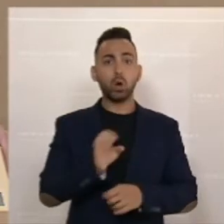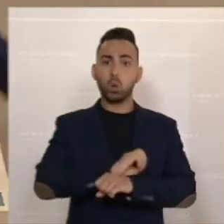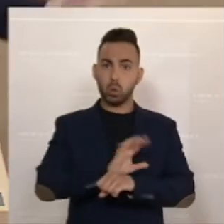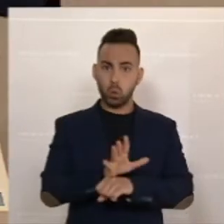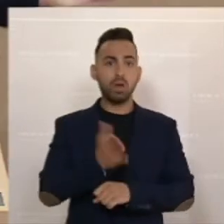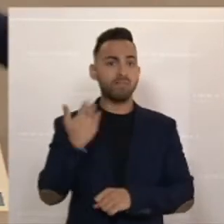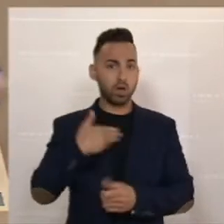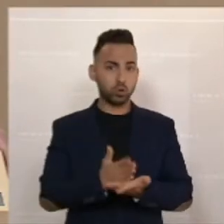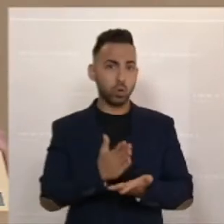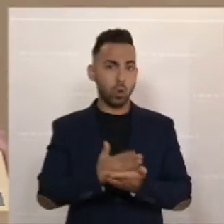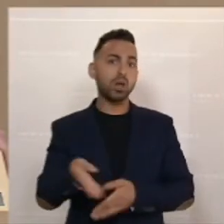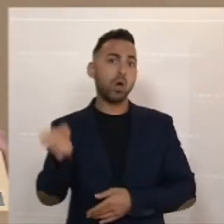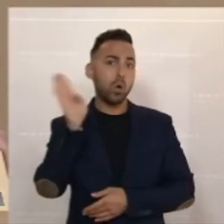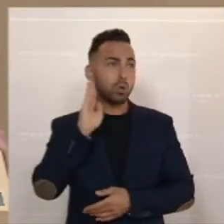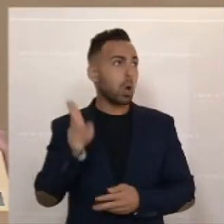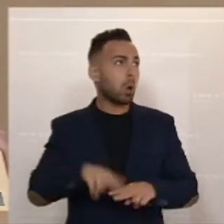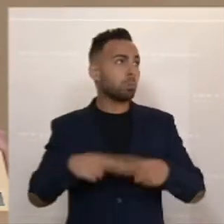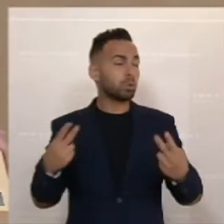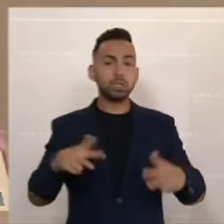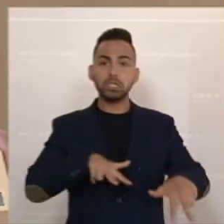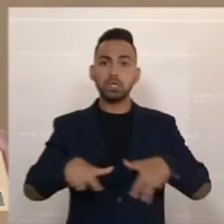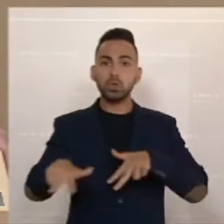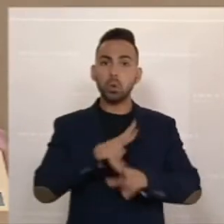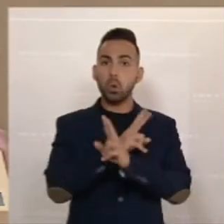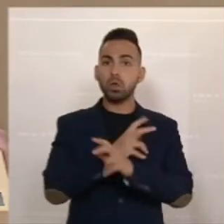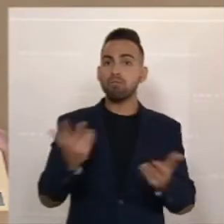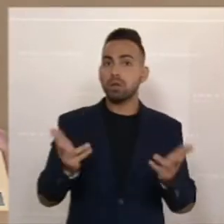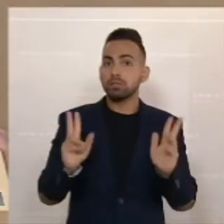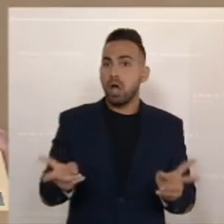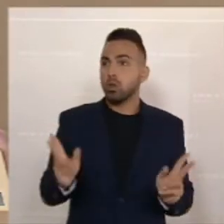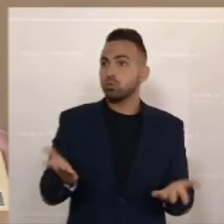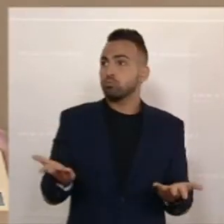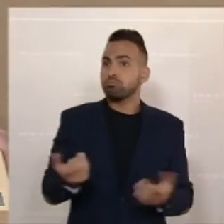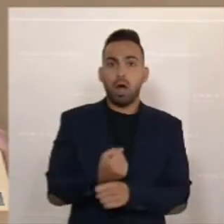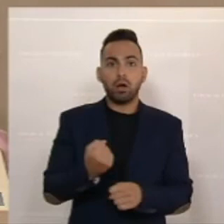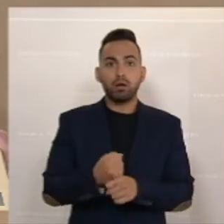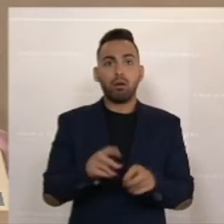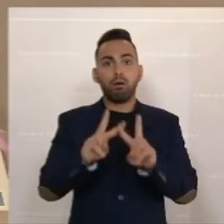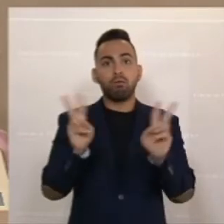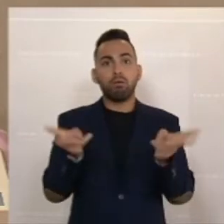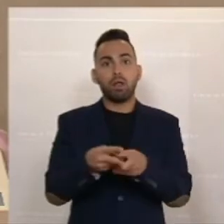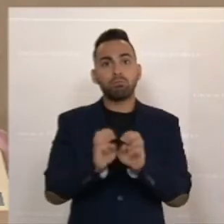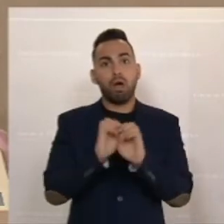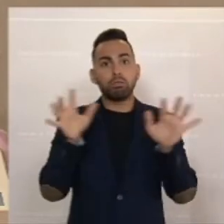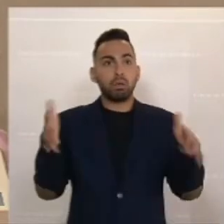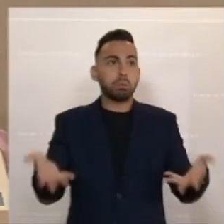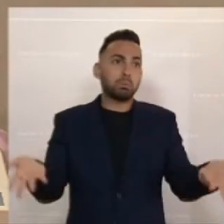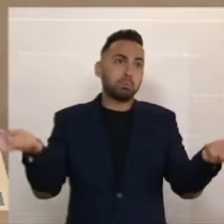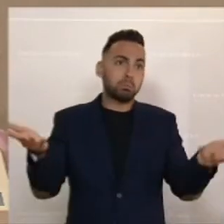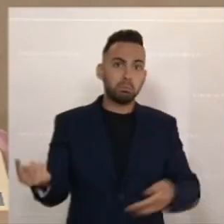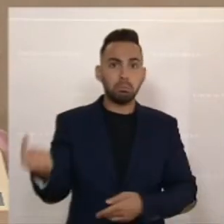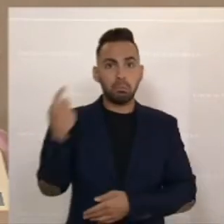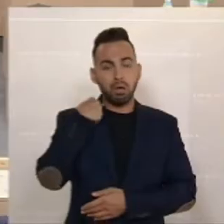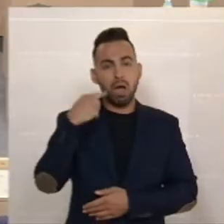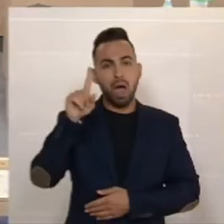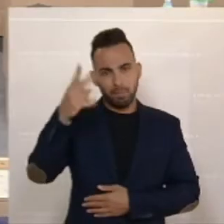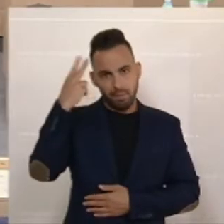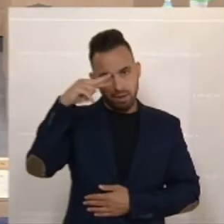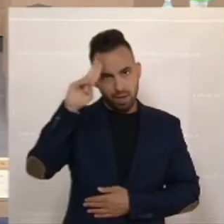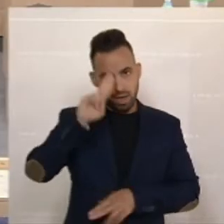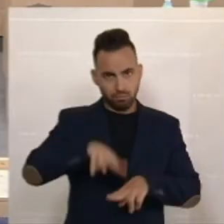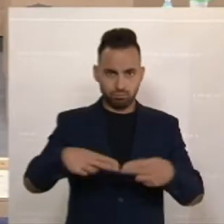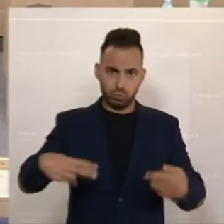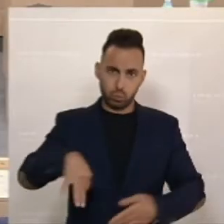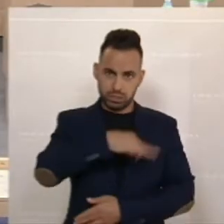gehört. Was kann die österreichische Bundesregierung machen? Es ist eine weltweite Pandemie. Aber Herr Bundeskanzler, es ist zu